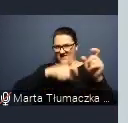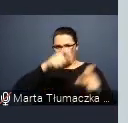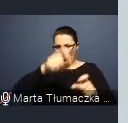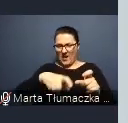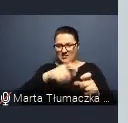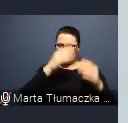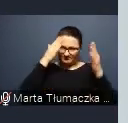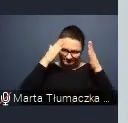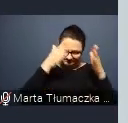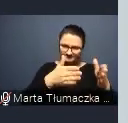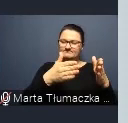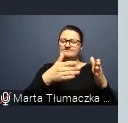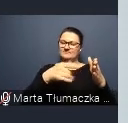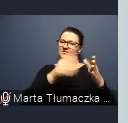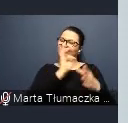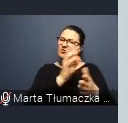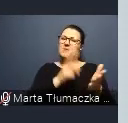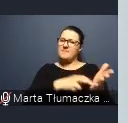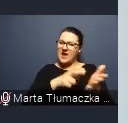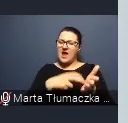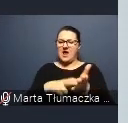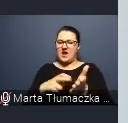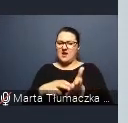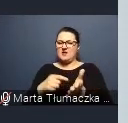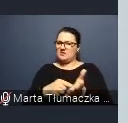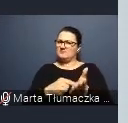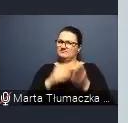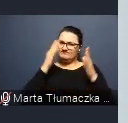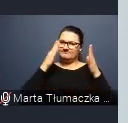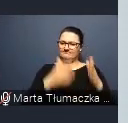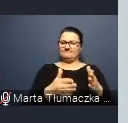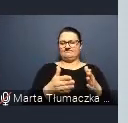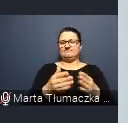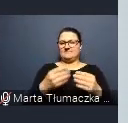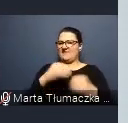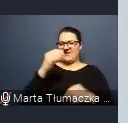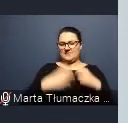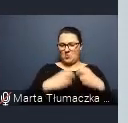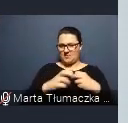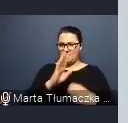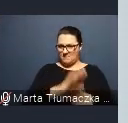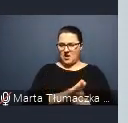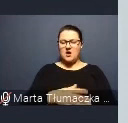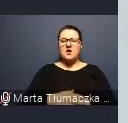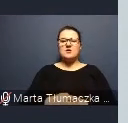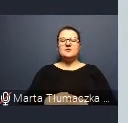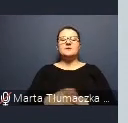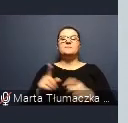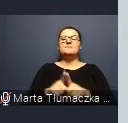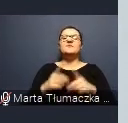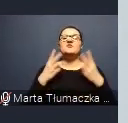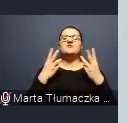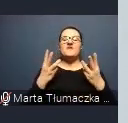na rozwijanie tych sfer deficytowych, tych, z którymi dziecko ma po prostu największy problem. Ważne jest też, żeby jak